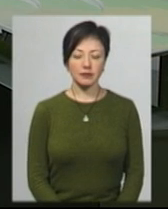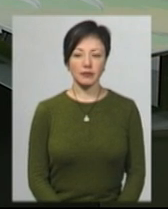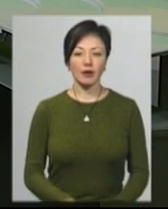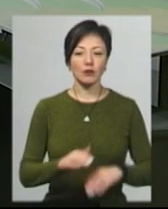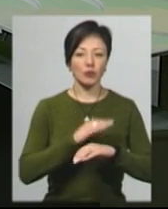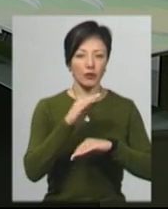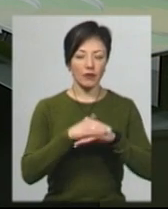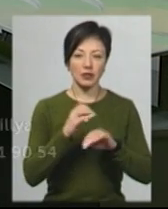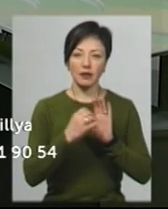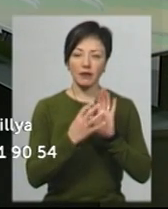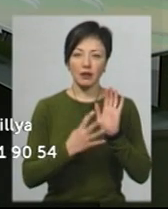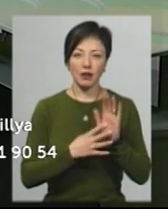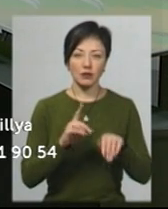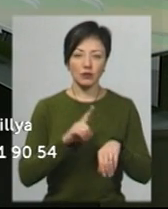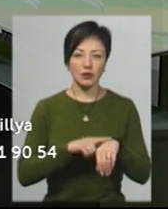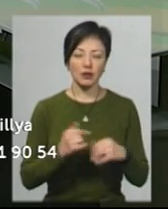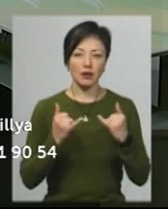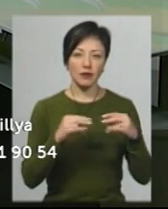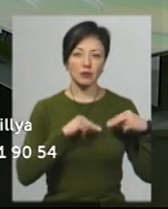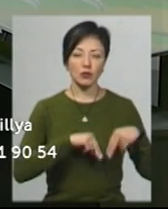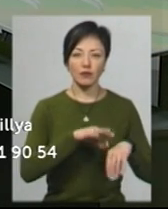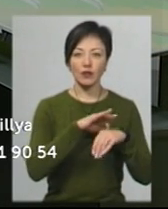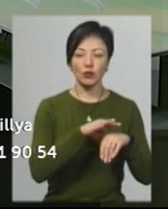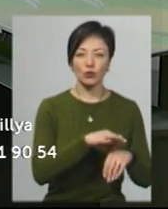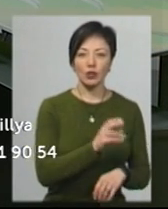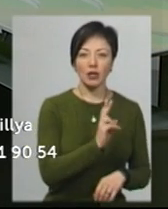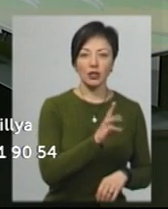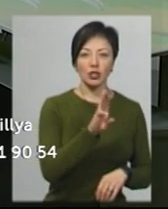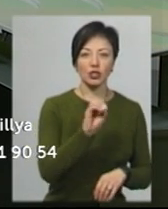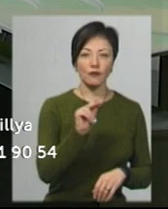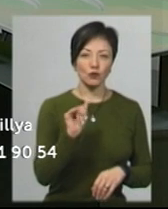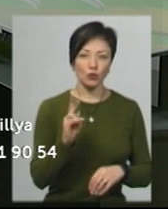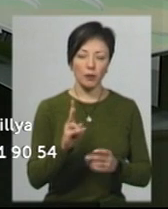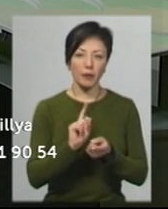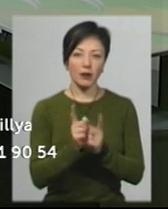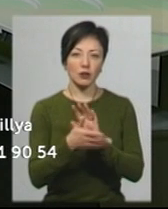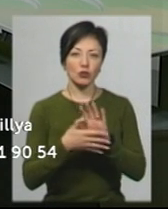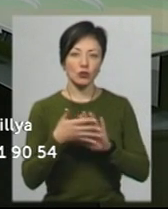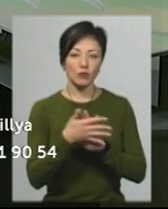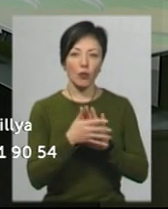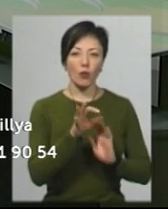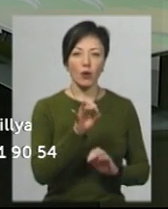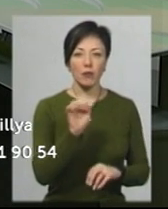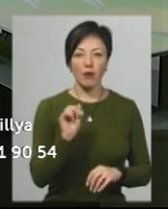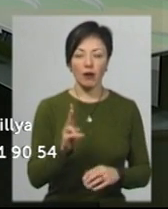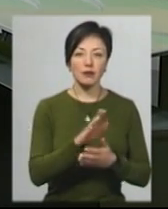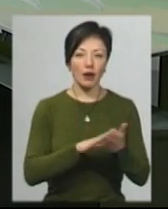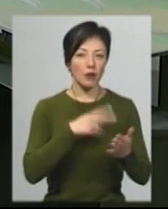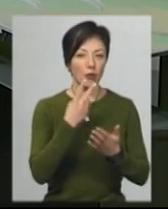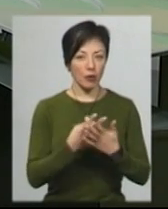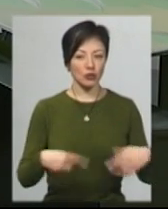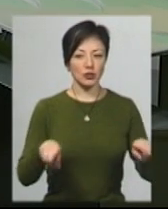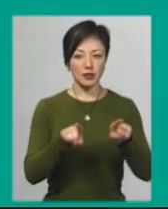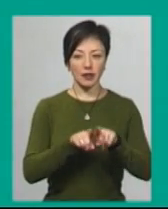Доброго вечора, 19.00 на годинку. Для вас у студії працює ведуча Катерина Шевчук, на жесту умову перекладає Ольга Рибак. Далі ви побачите.